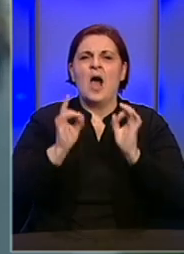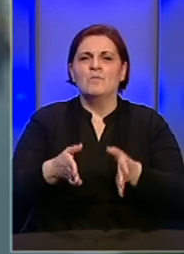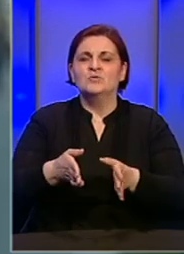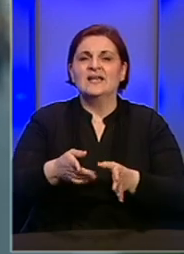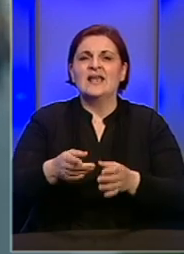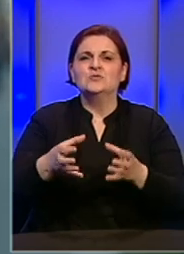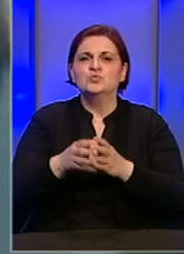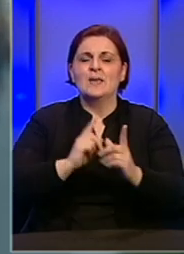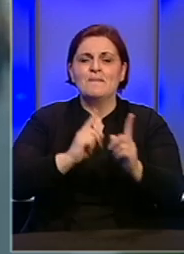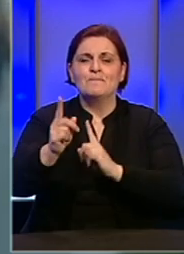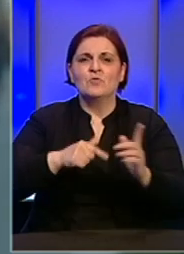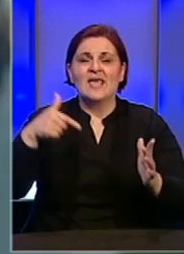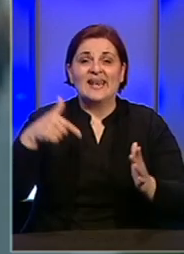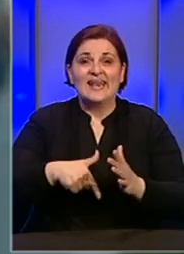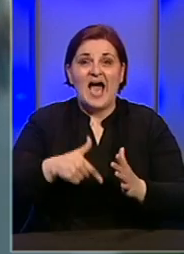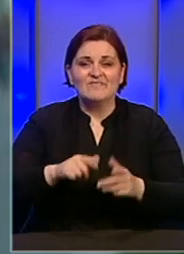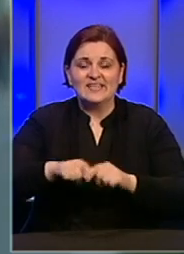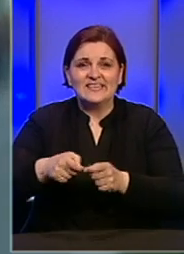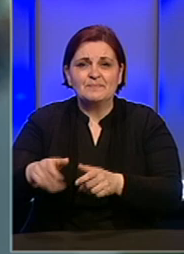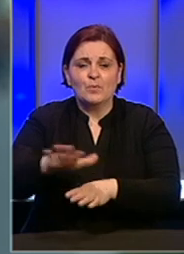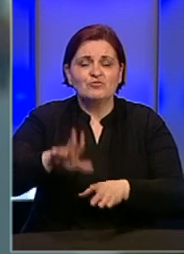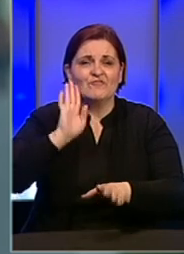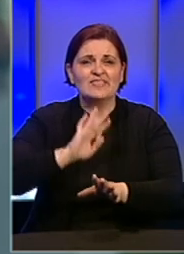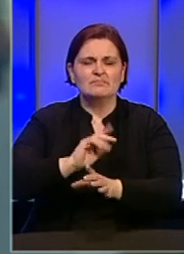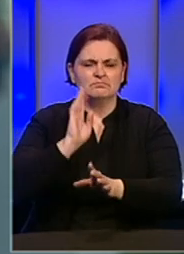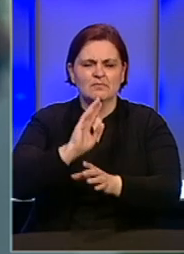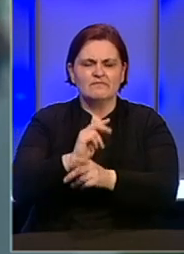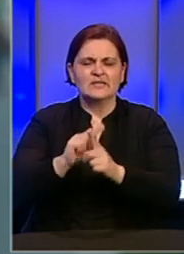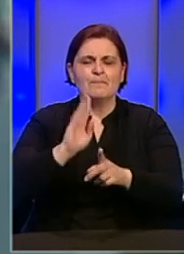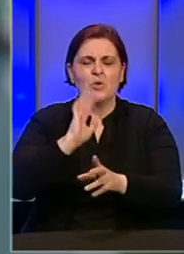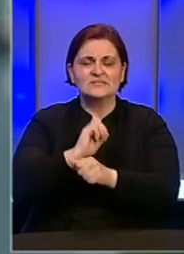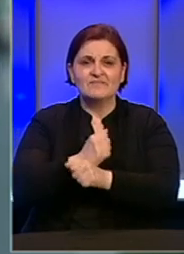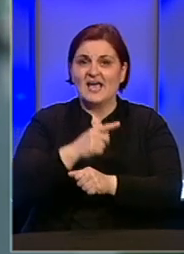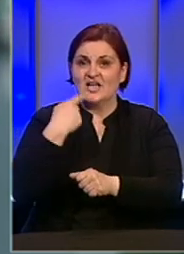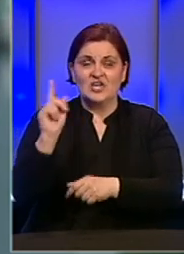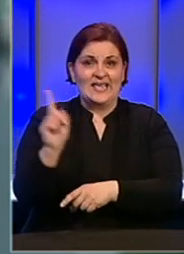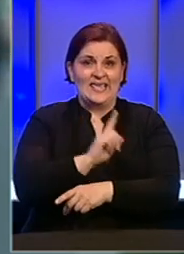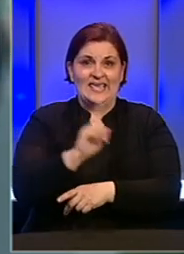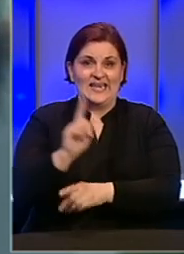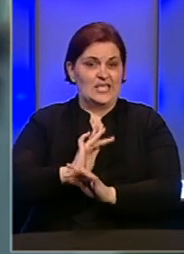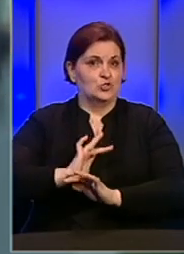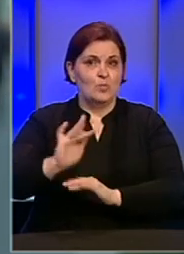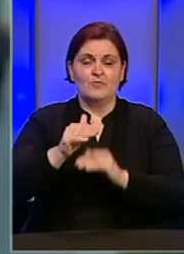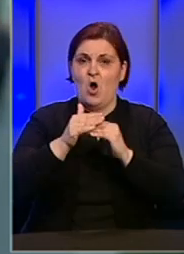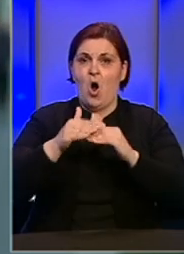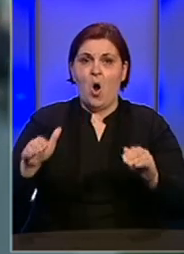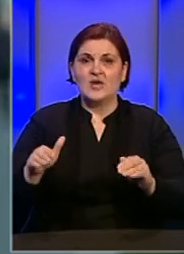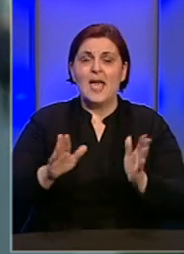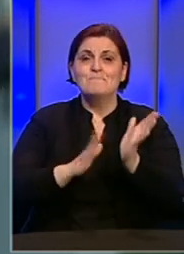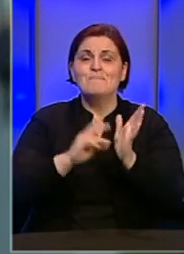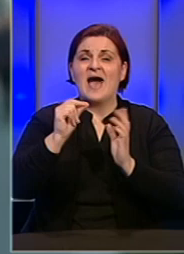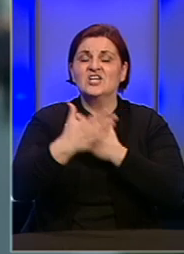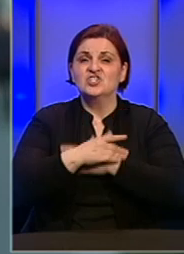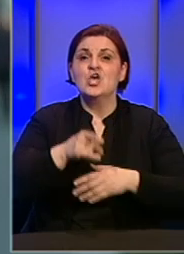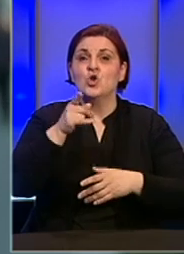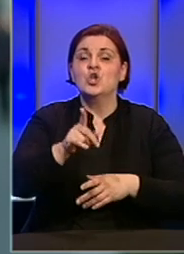Izudruženje prometnika naftnim derivatima sa područja Federacije Bosne i Hercegovine poručuju da nisu protiv ograničenja marži i